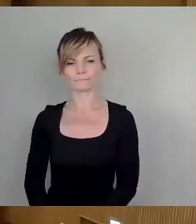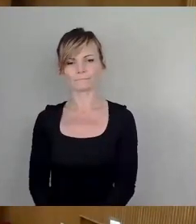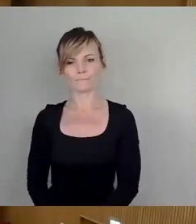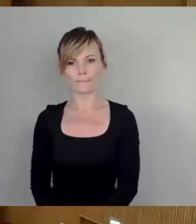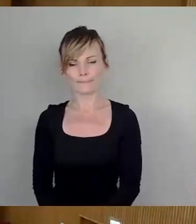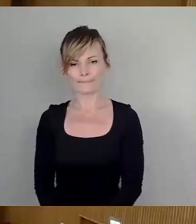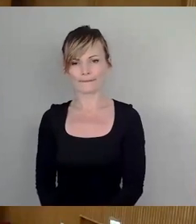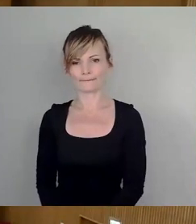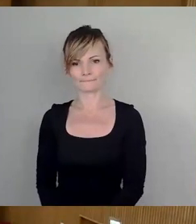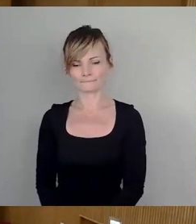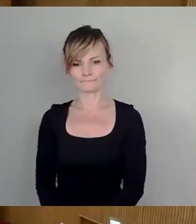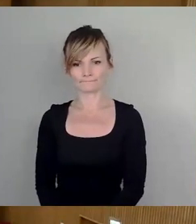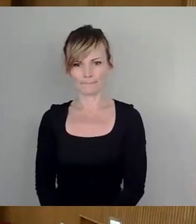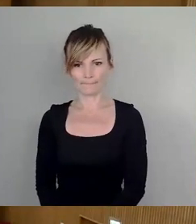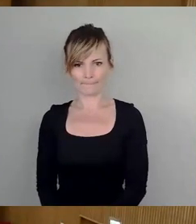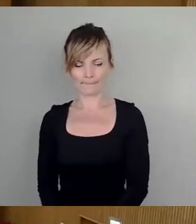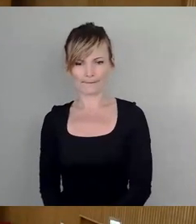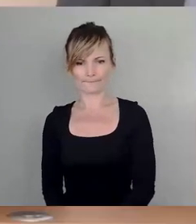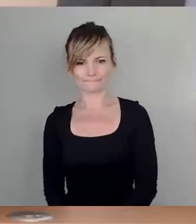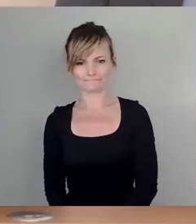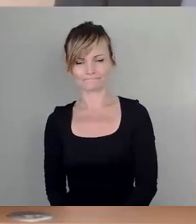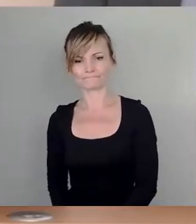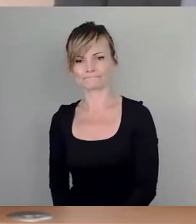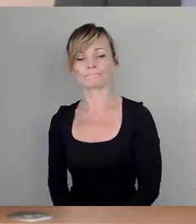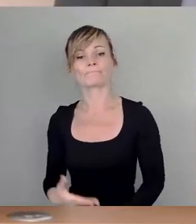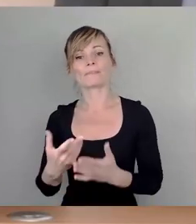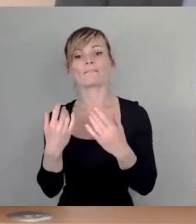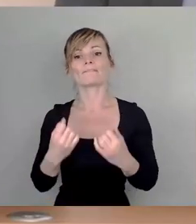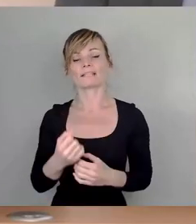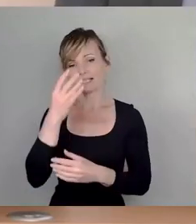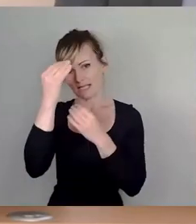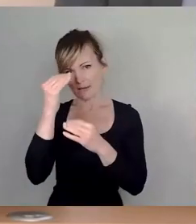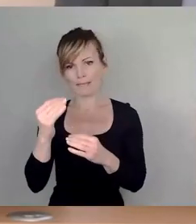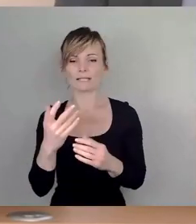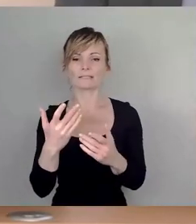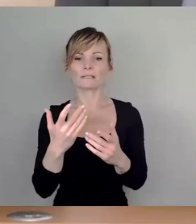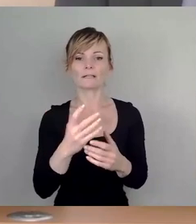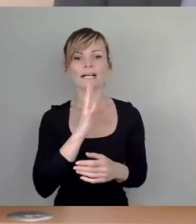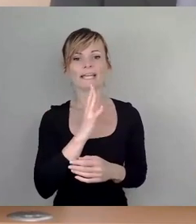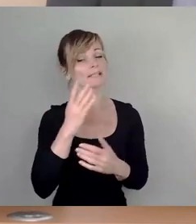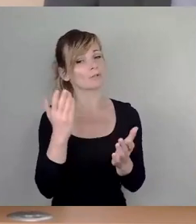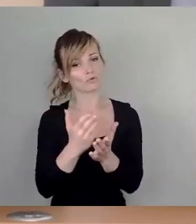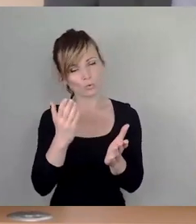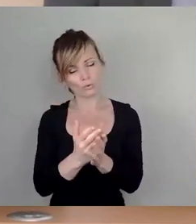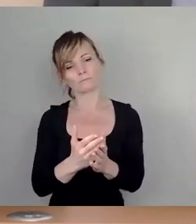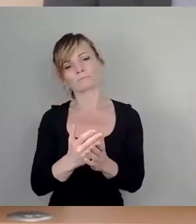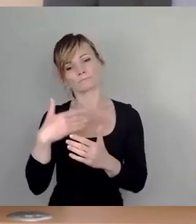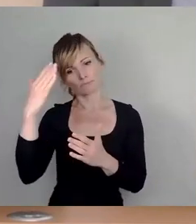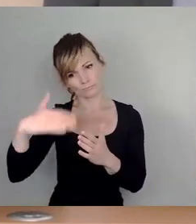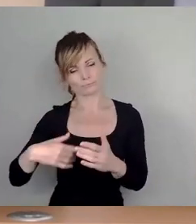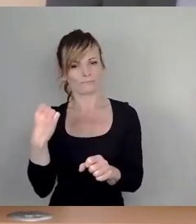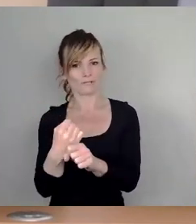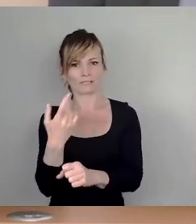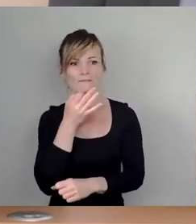So, damit sind im Wesentlichen auch die fest angemeldeten Redner schon abgearbeitet. Deswegen darf ich mal in den Raum fragen, Wer